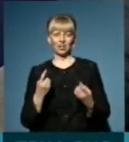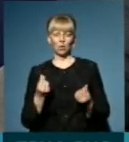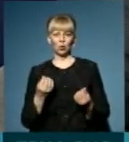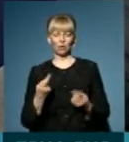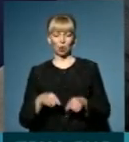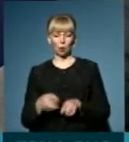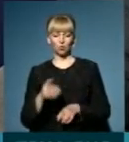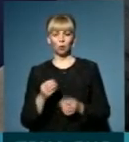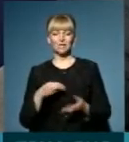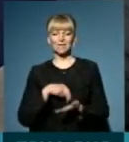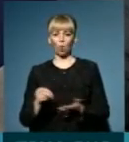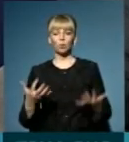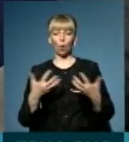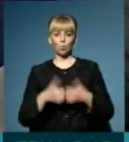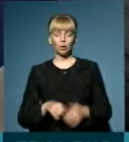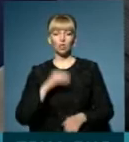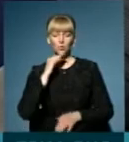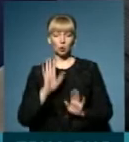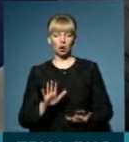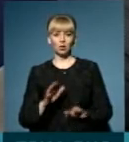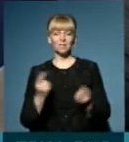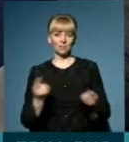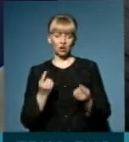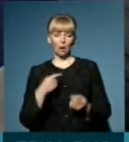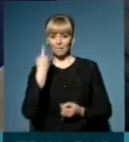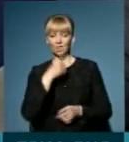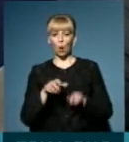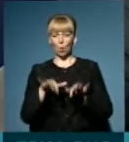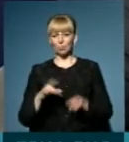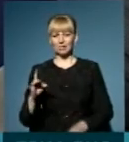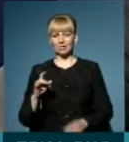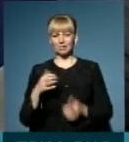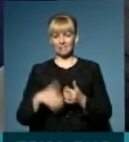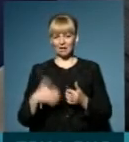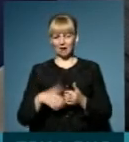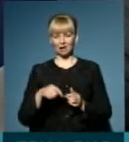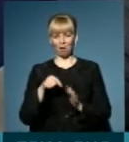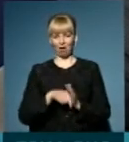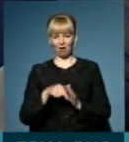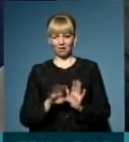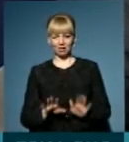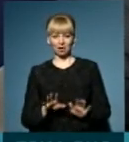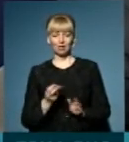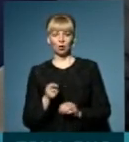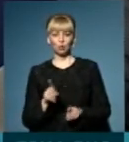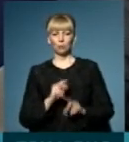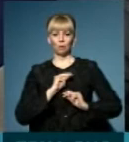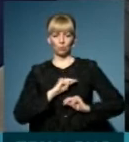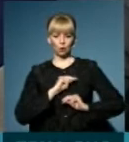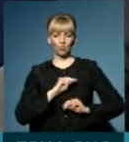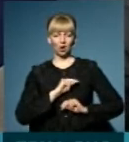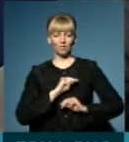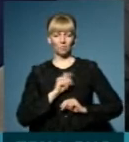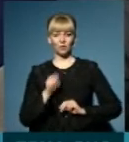того, щоб закупити обладнання. Достатньо, звичайно, персональний комп'ютер з середніми характеристиками для того, щоб працювати